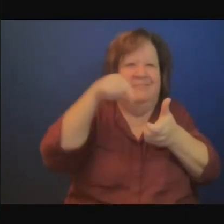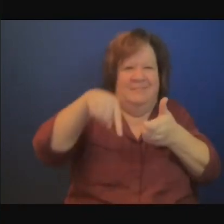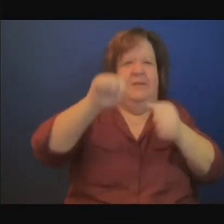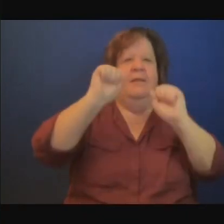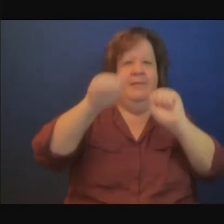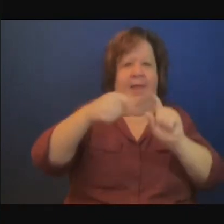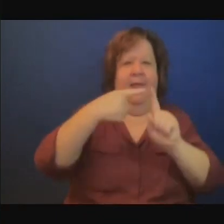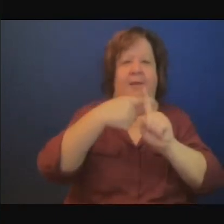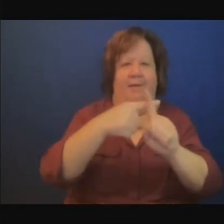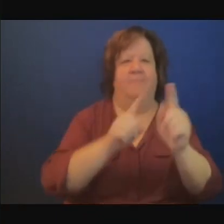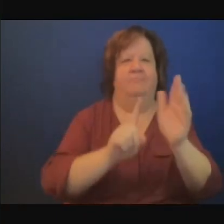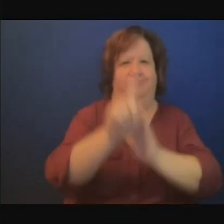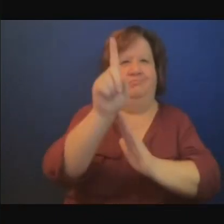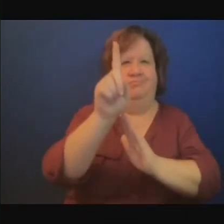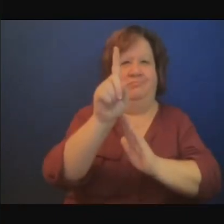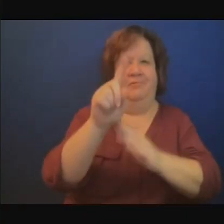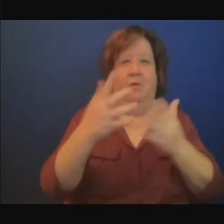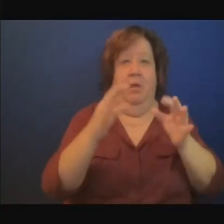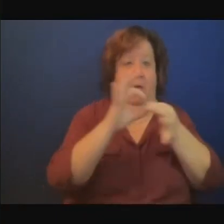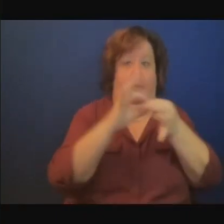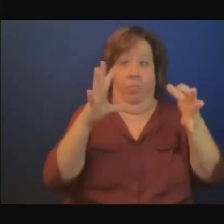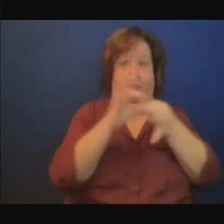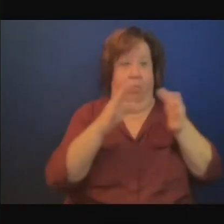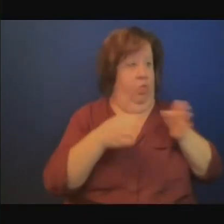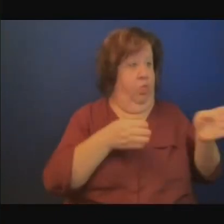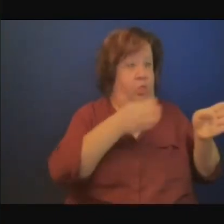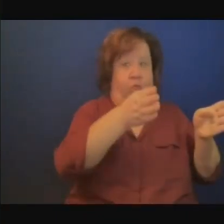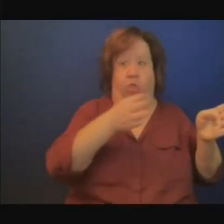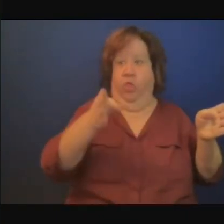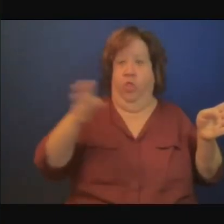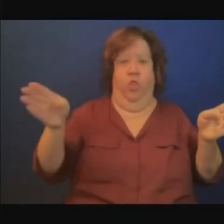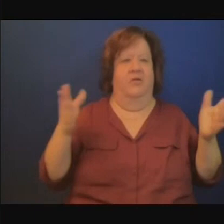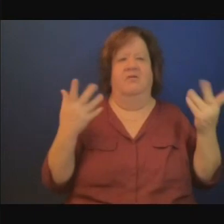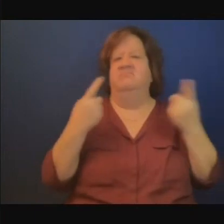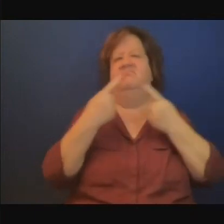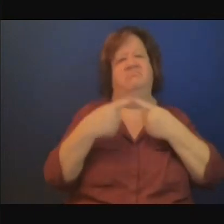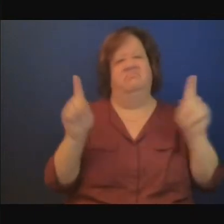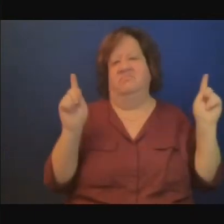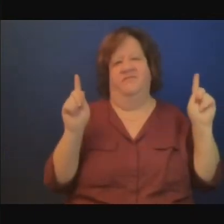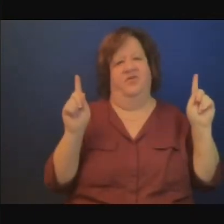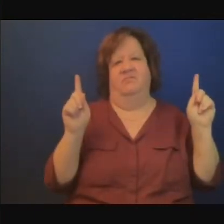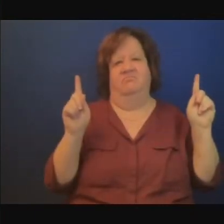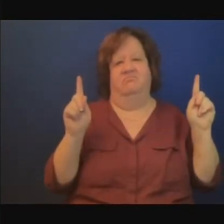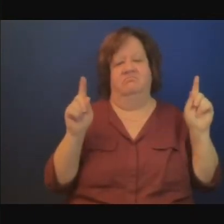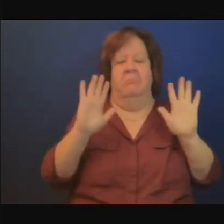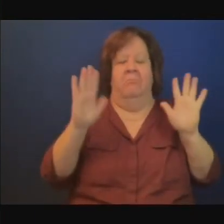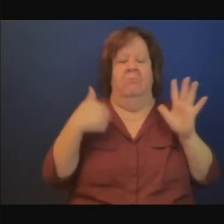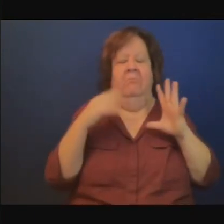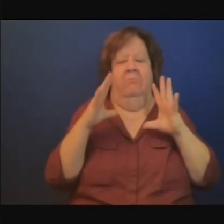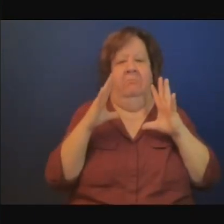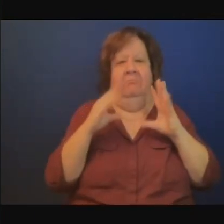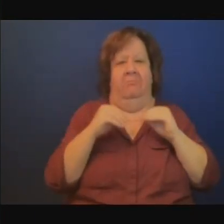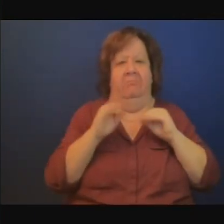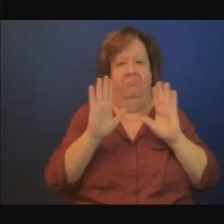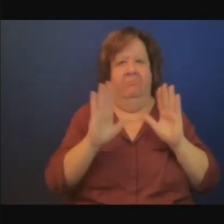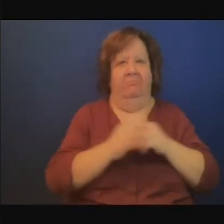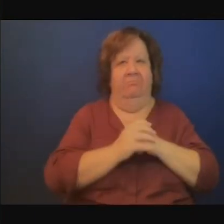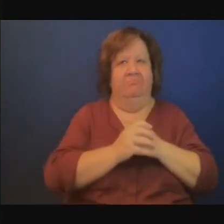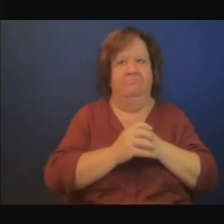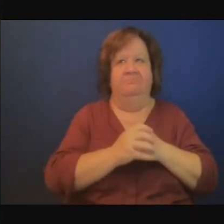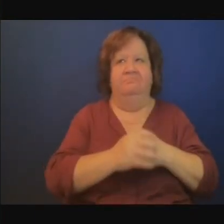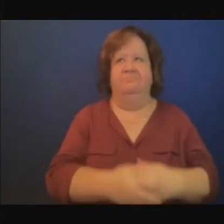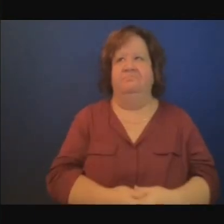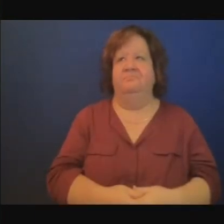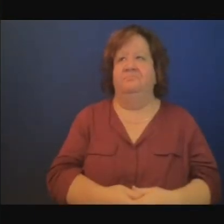vous avez mis Cody sur la sellette plutôt vous avez réveillé Cody puis Anita vous avez la parole vous devez